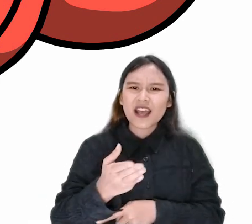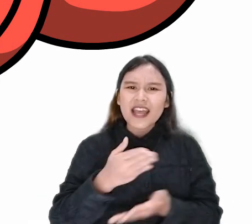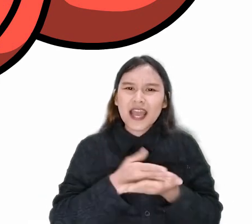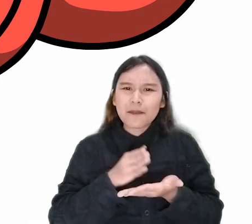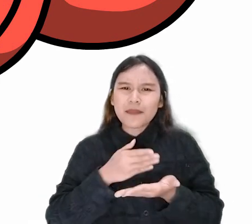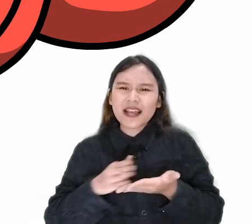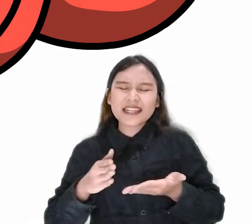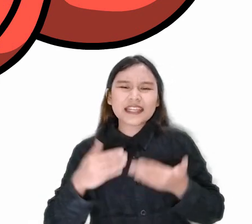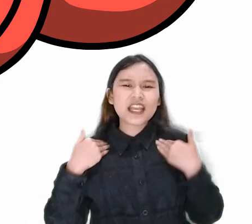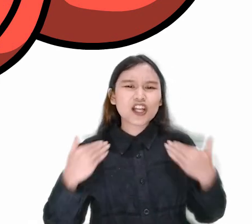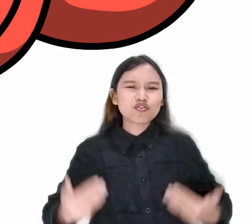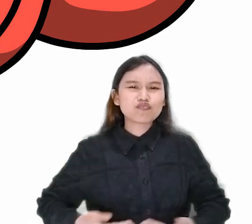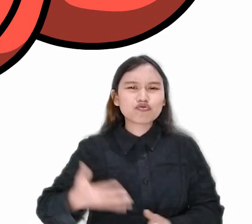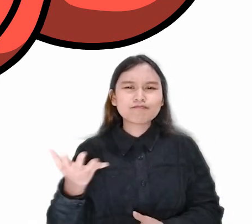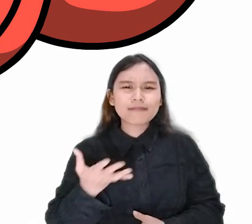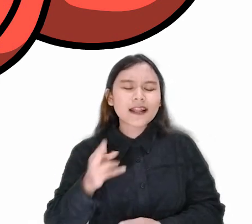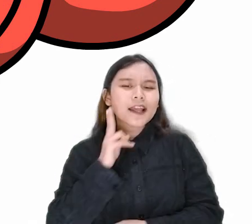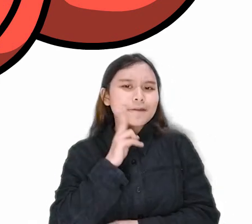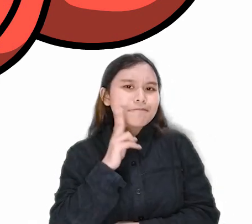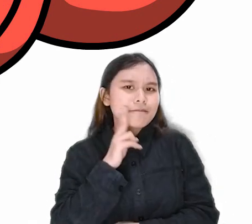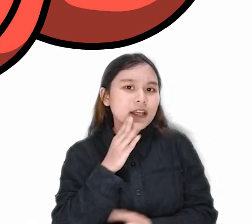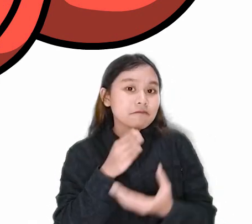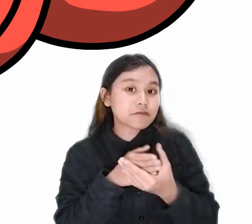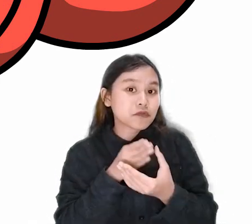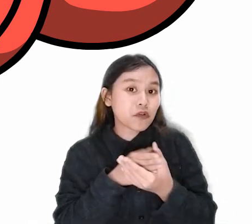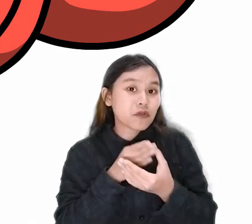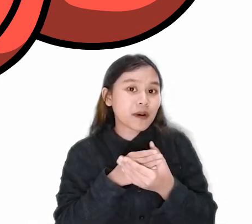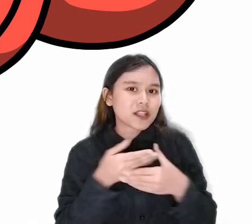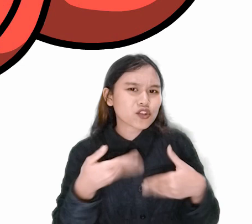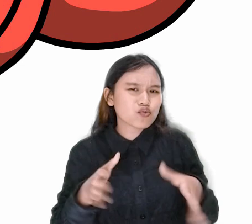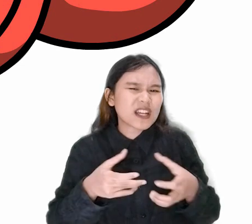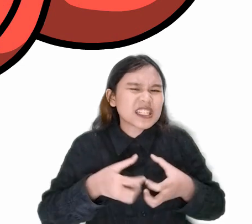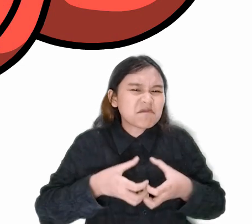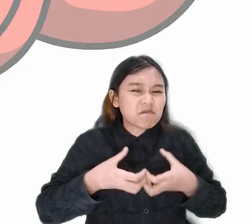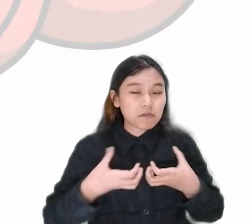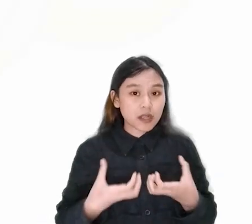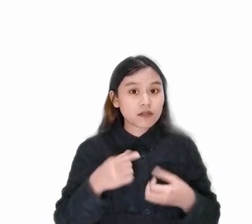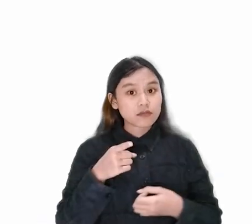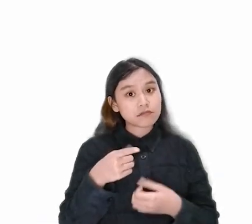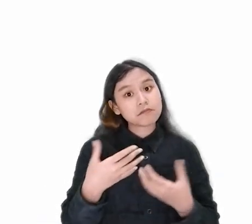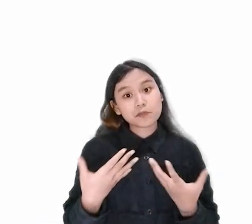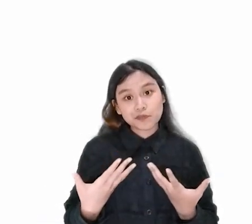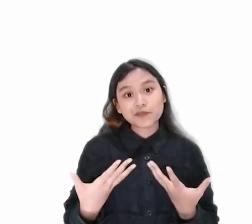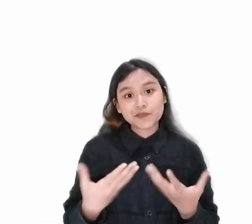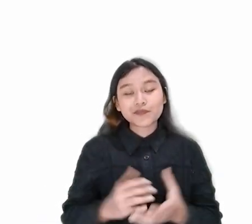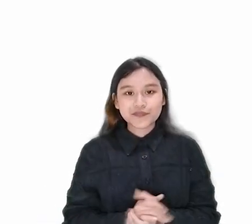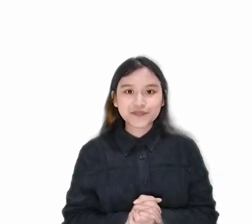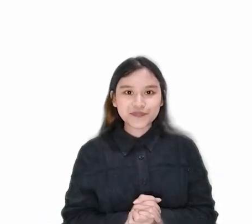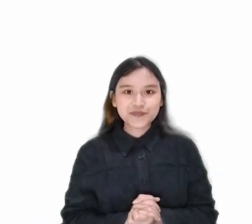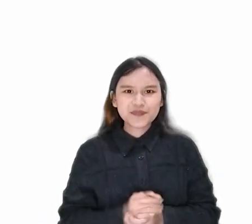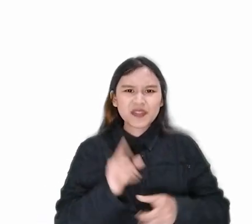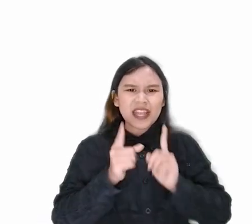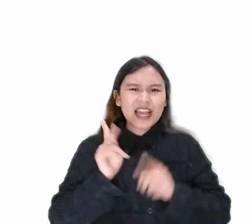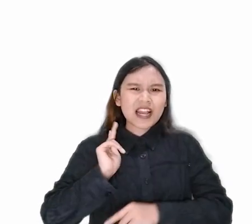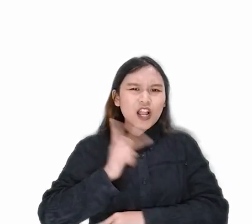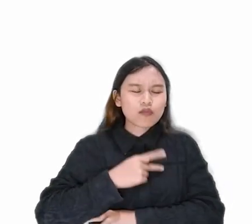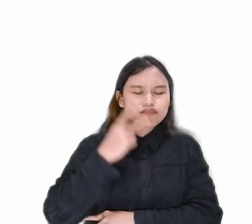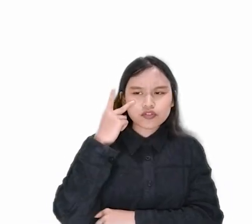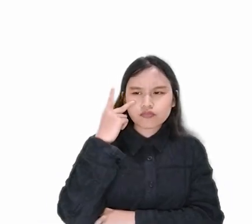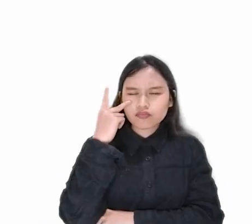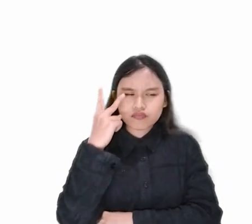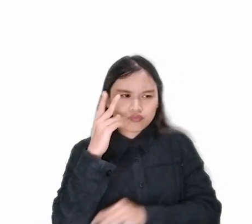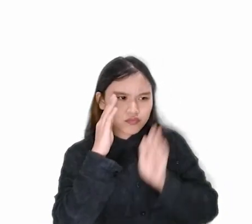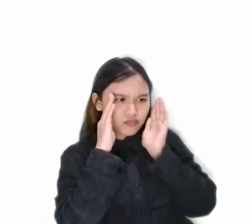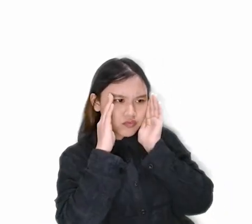manakah Yang mirip dengan tomat yang sudah dibelah Jika kita perhatikan baik